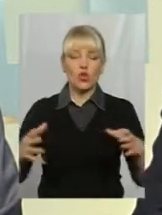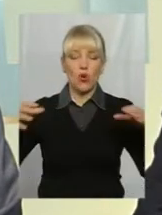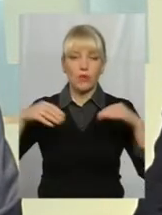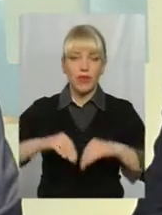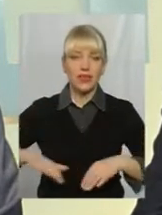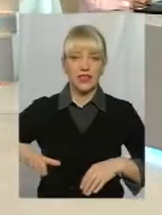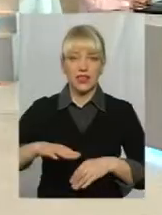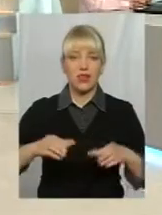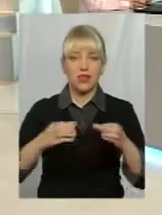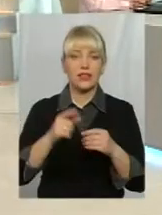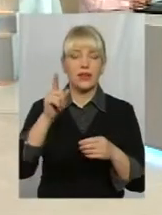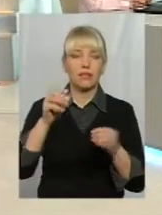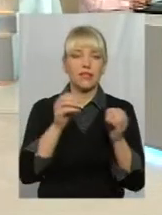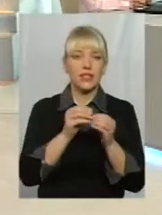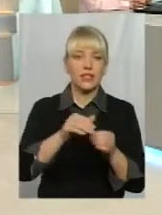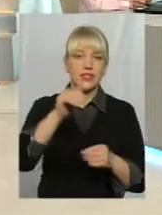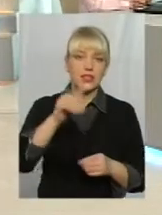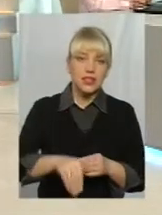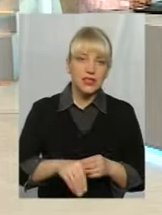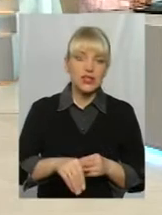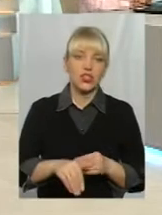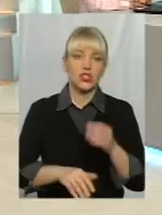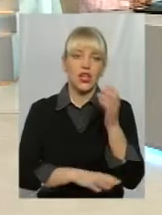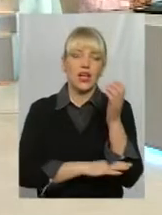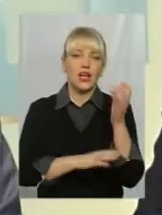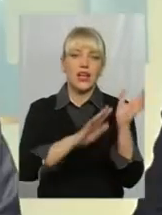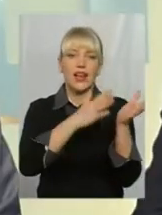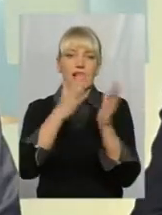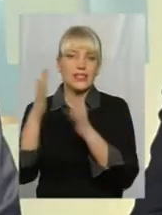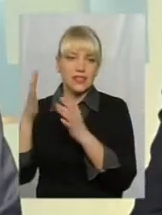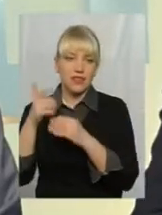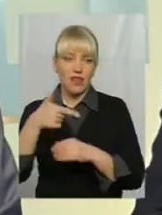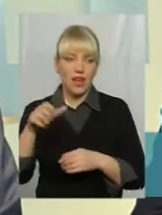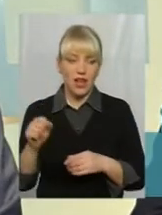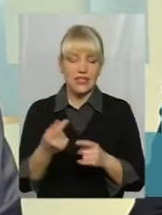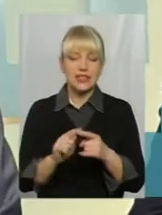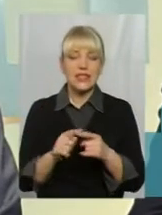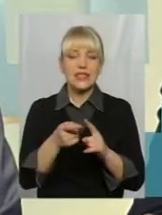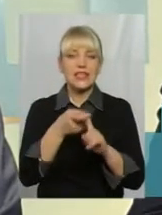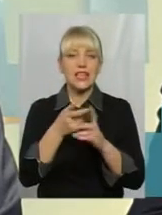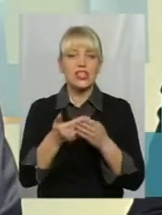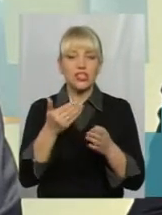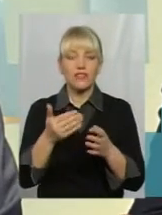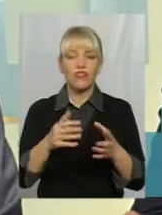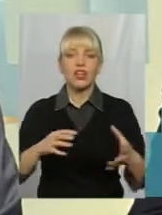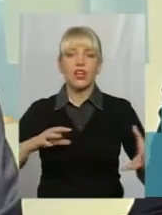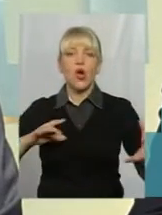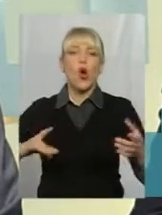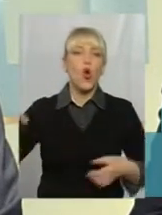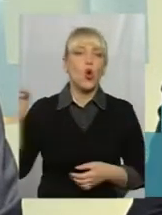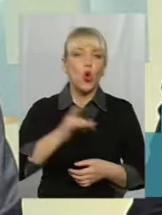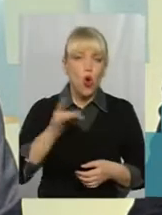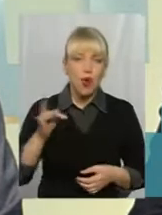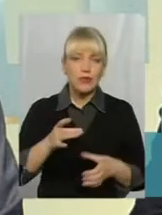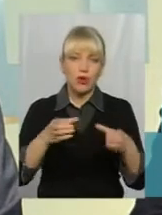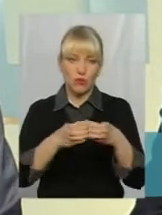гектарів. Ну, це залежить від розмірів об'єднаних територіальних громад і від того, скільки там таких земель залишилось.